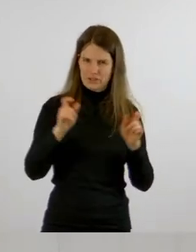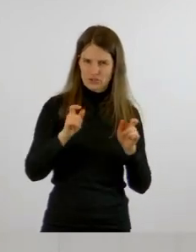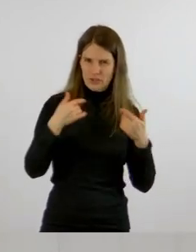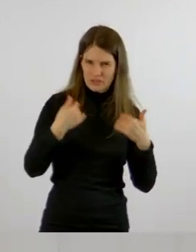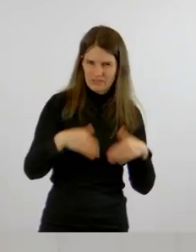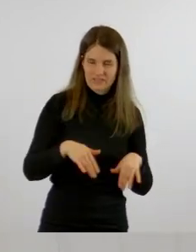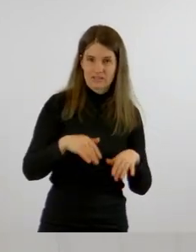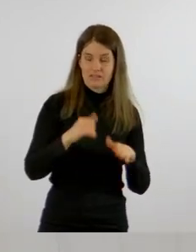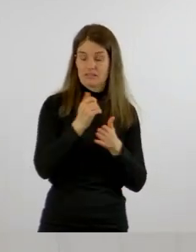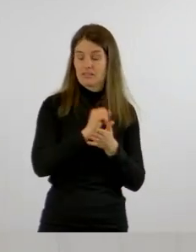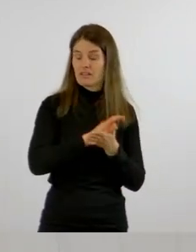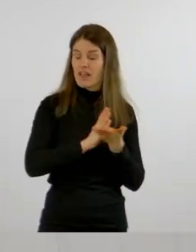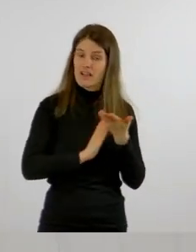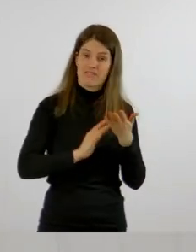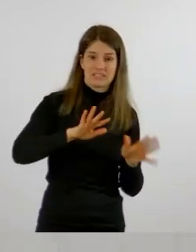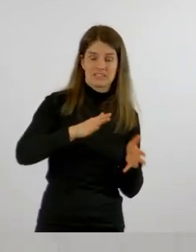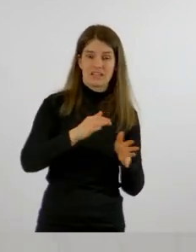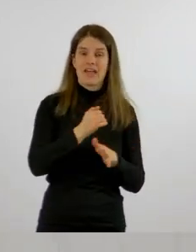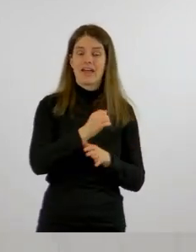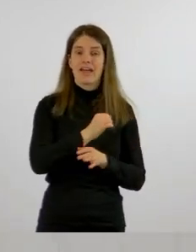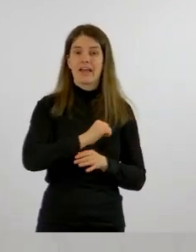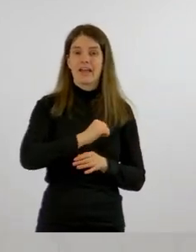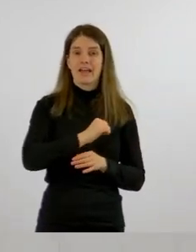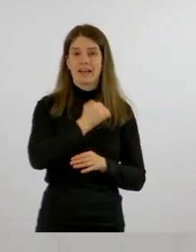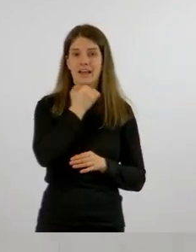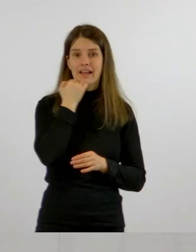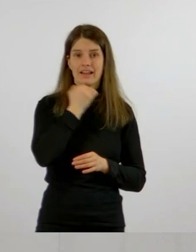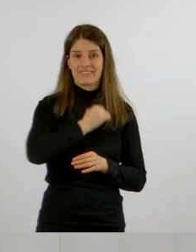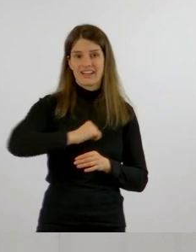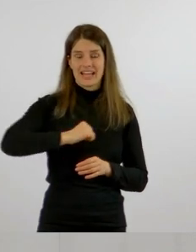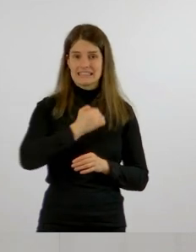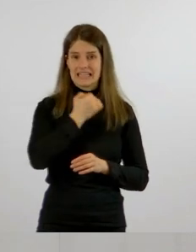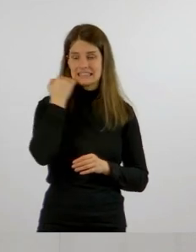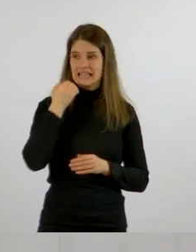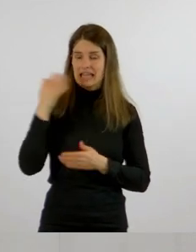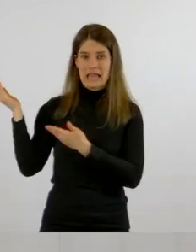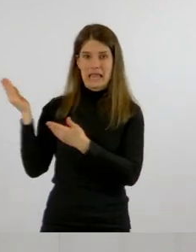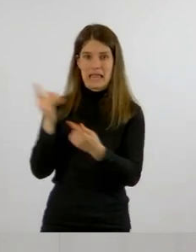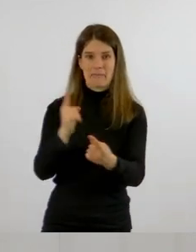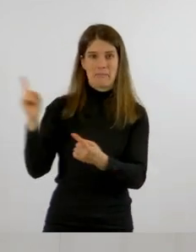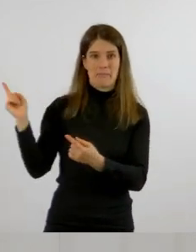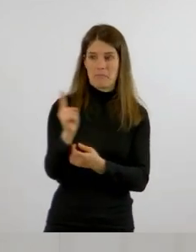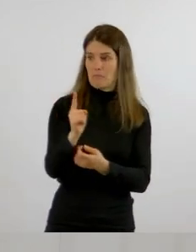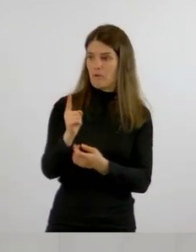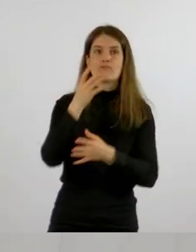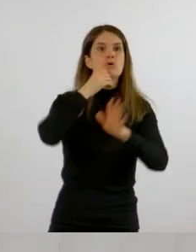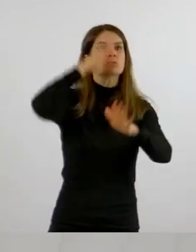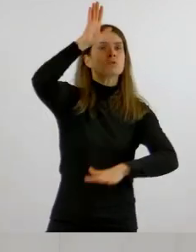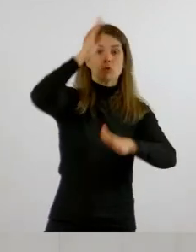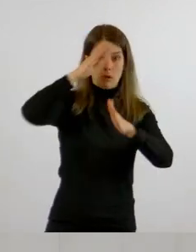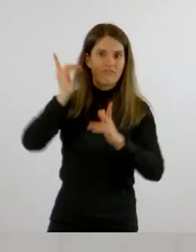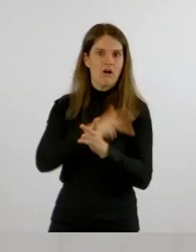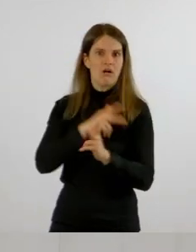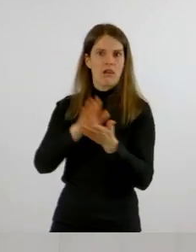auch Rechtsextremisten das Wort nicht nur erhalten wollten, sondern auch erhalten haben.